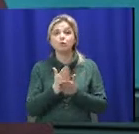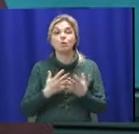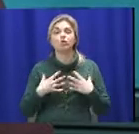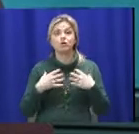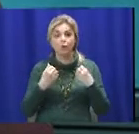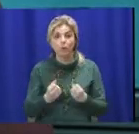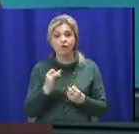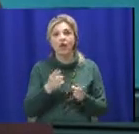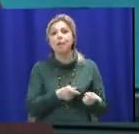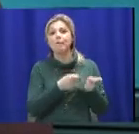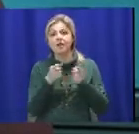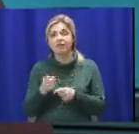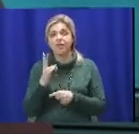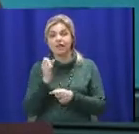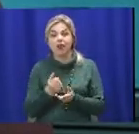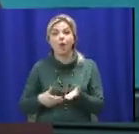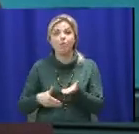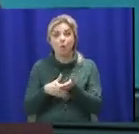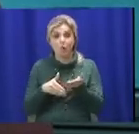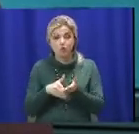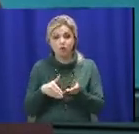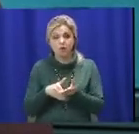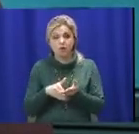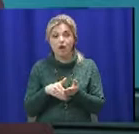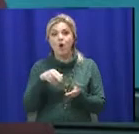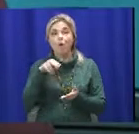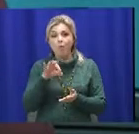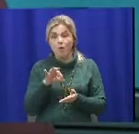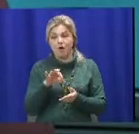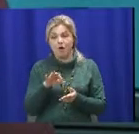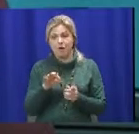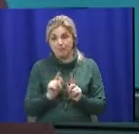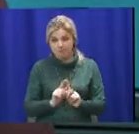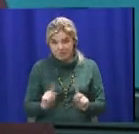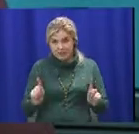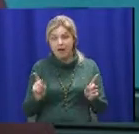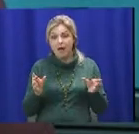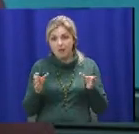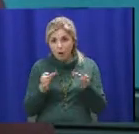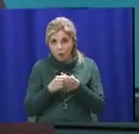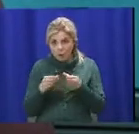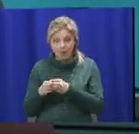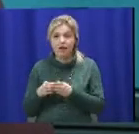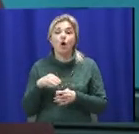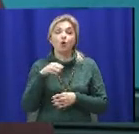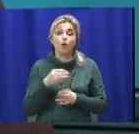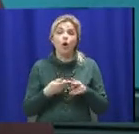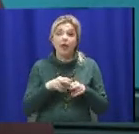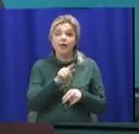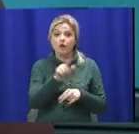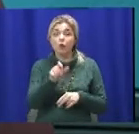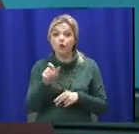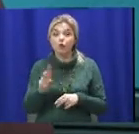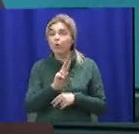на оказання медицинської допомоги по капітальному признаку, то те люди, які не заключили